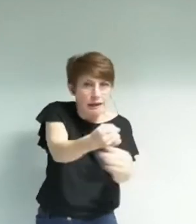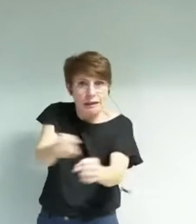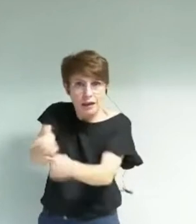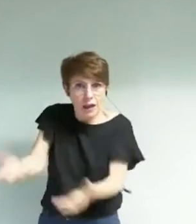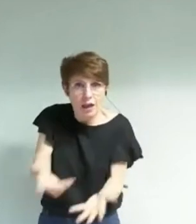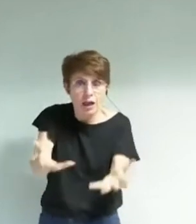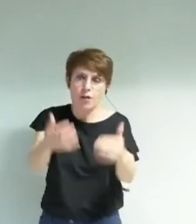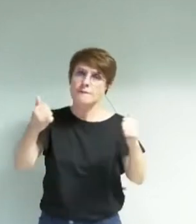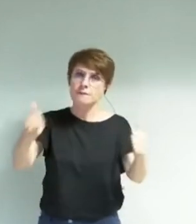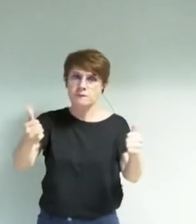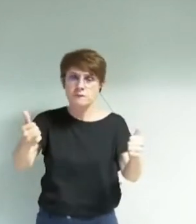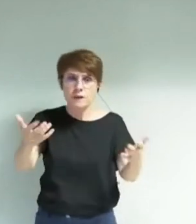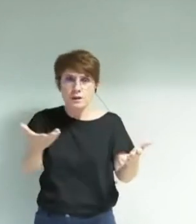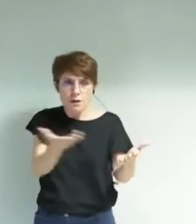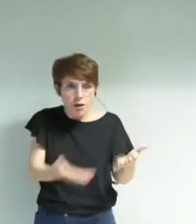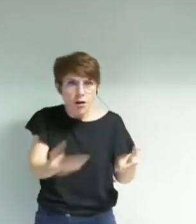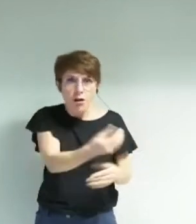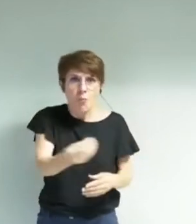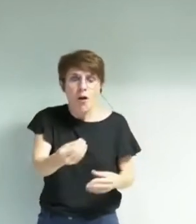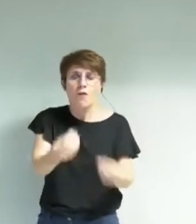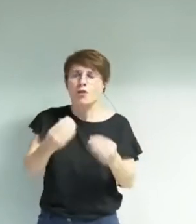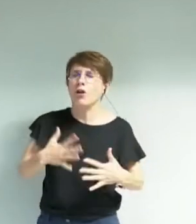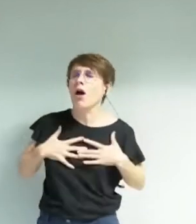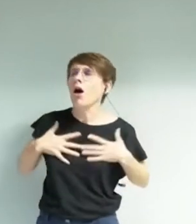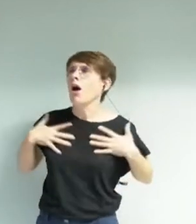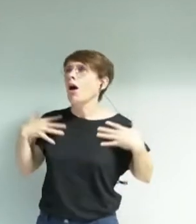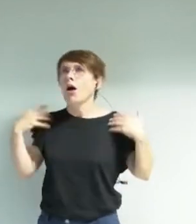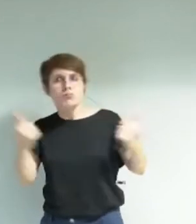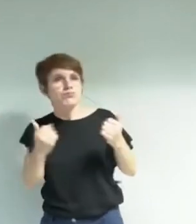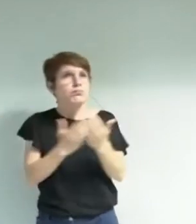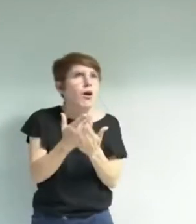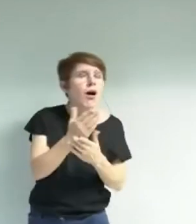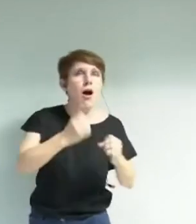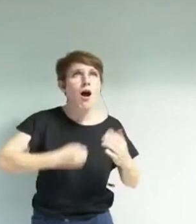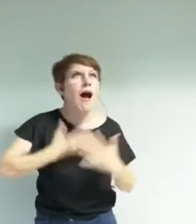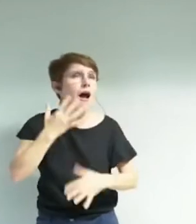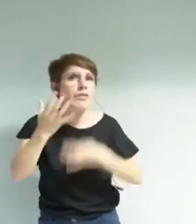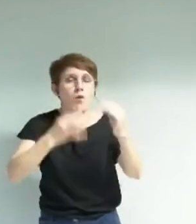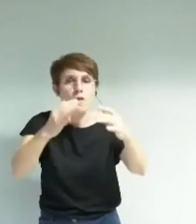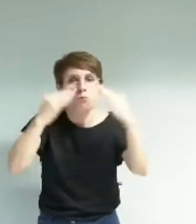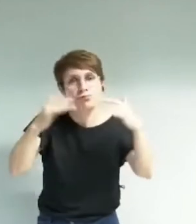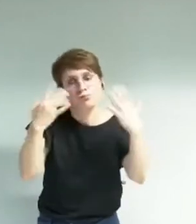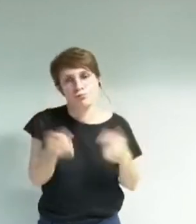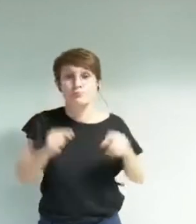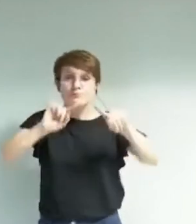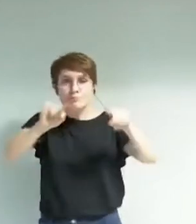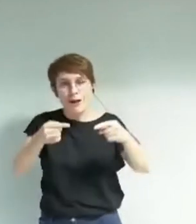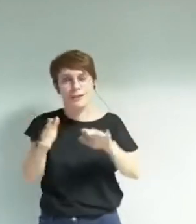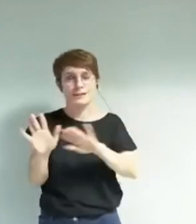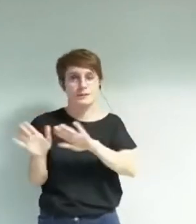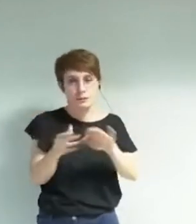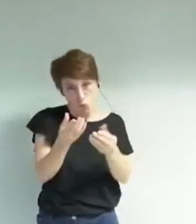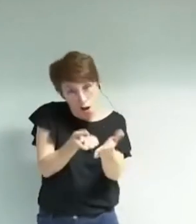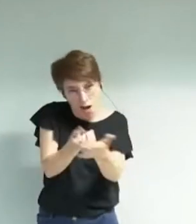progrès qui aiderait de nombreux enfants à s'épanouir et à trouver leur voie. Une petite anecdote en passant. J'avais monté un